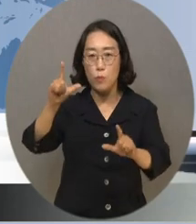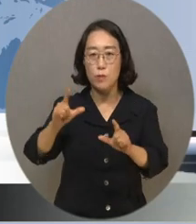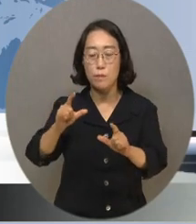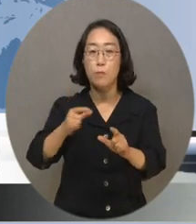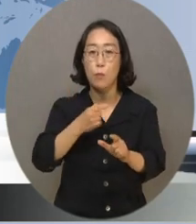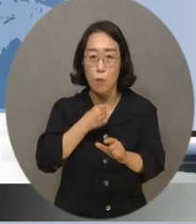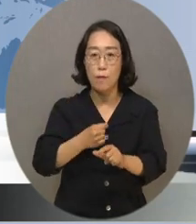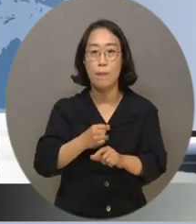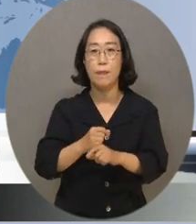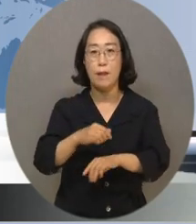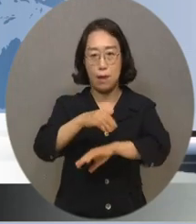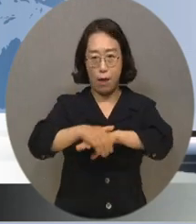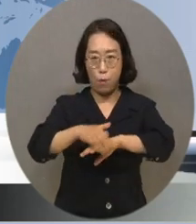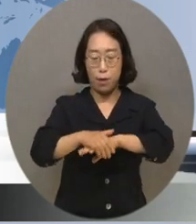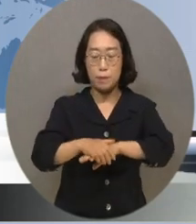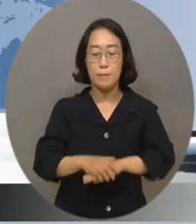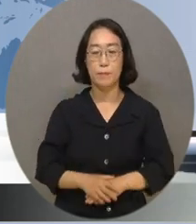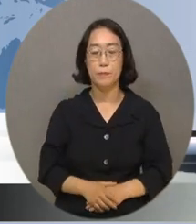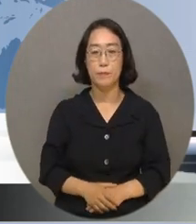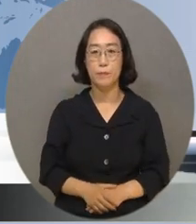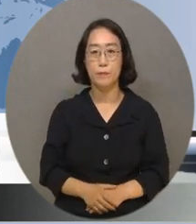자세한 내용 최유라 기자가 전합니다.